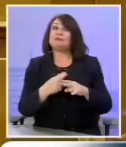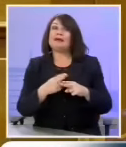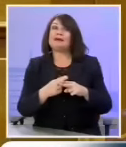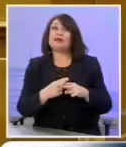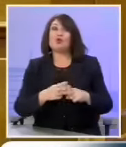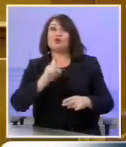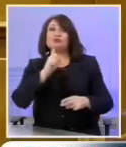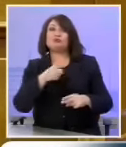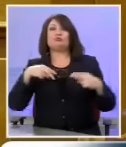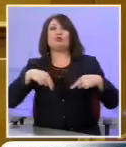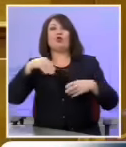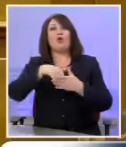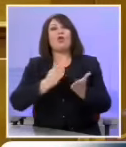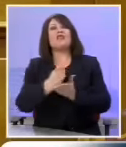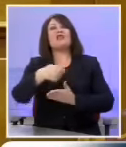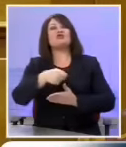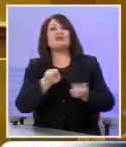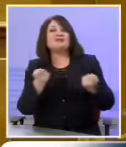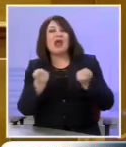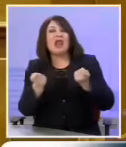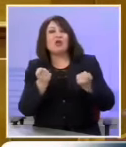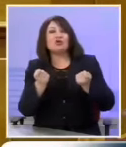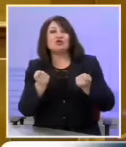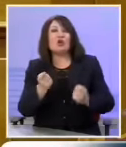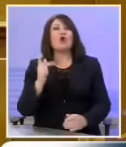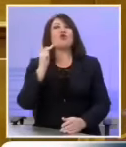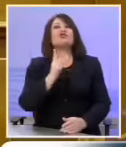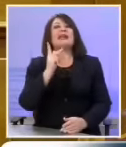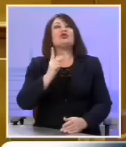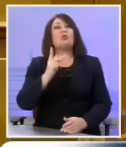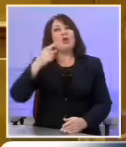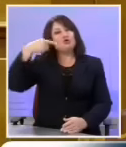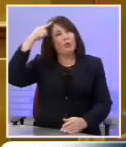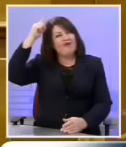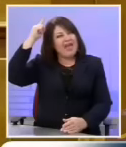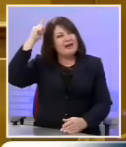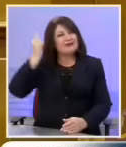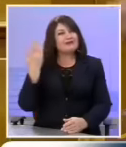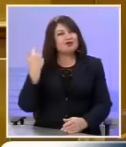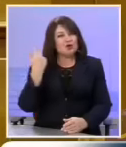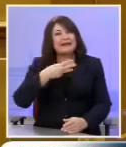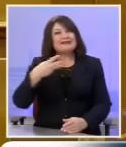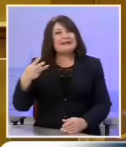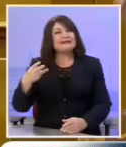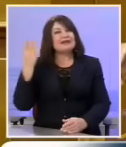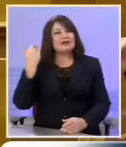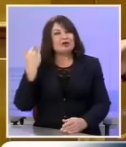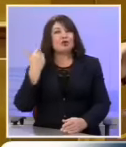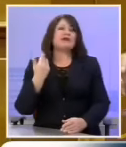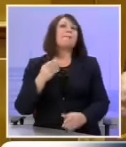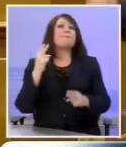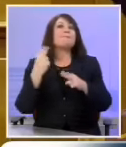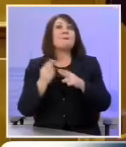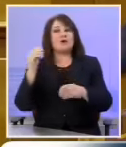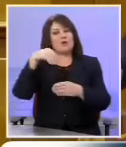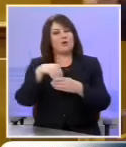Υπουργεία Εσωτερικών και Δικαιοσύνης. Ο κύριος Κωνσταντόπουλος και ο κύριος Κουβέλης ήτανε καθοριστικοί παίκτες